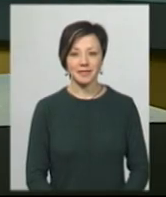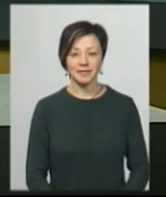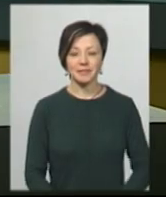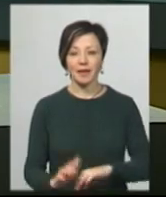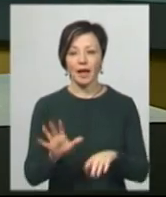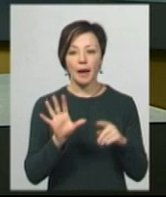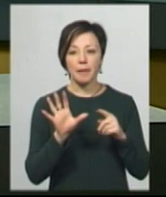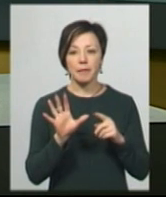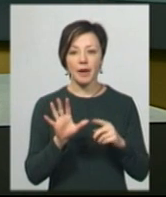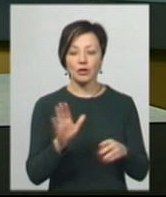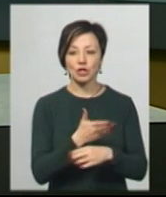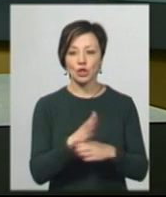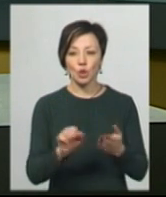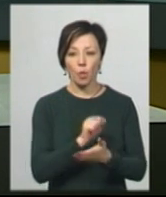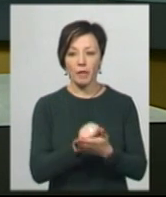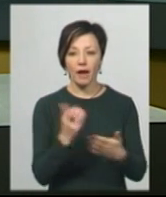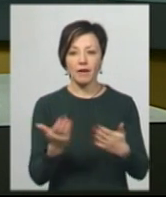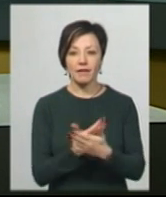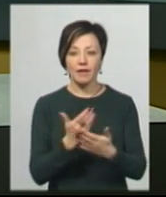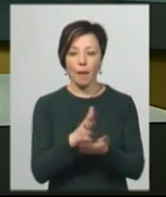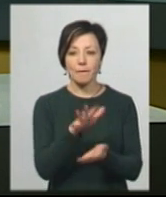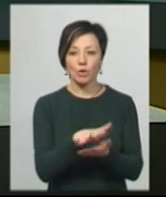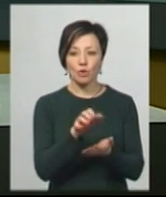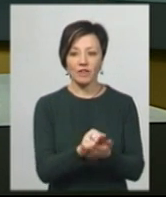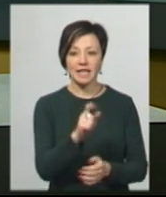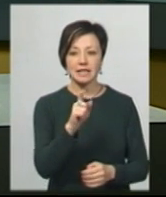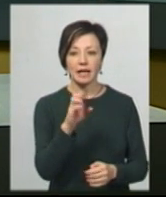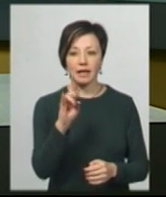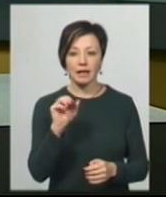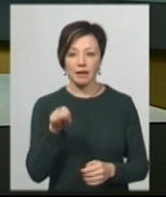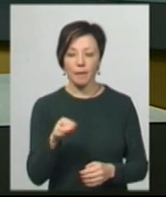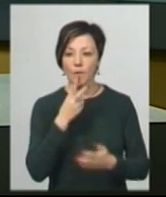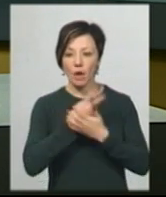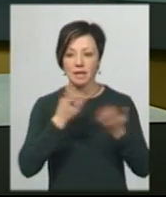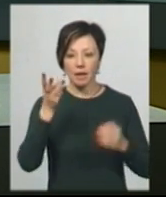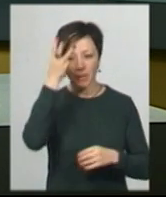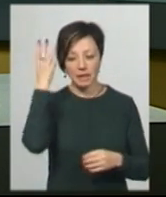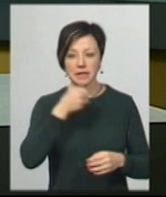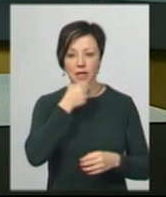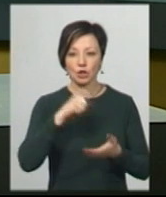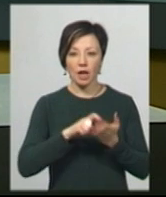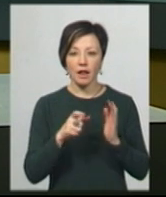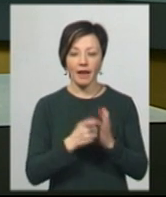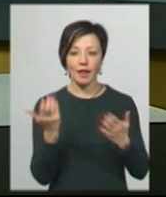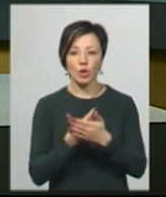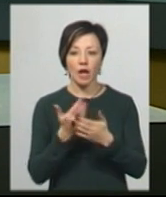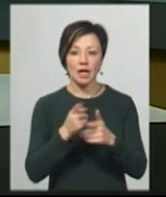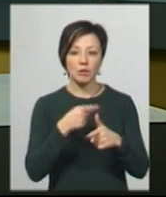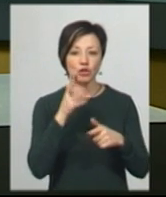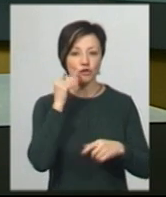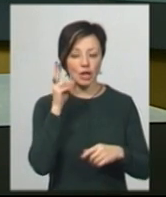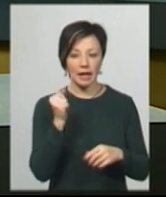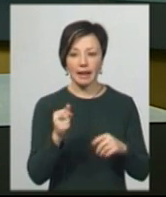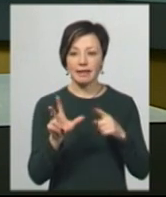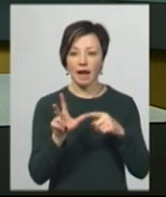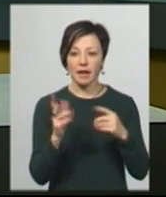П'яту частину документального фільму «Позивний зеніт» демонстрували хмельницьким старшокласникам в кінотеатрі імені Тараса Шевченка. Це